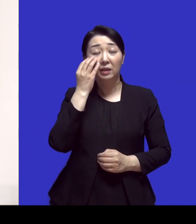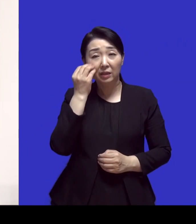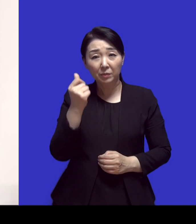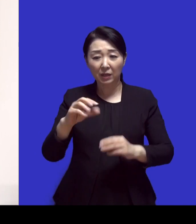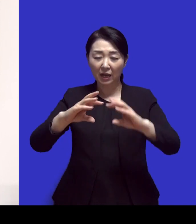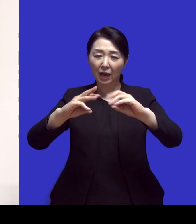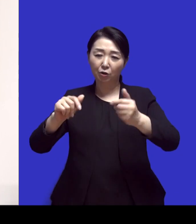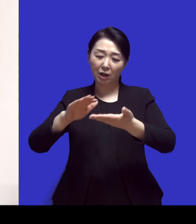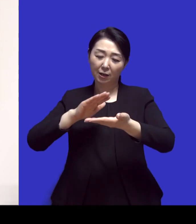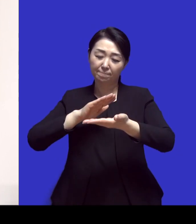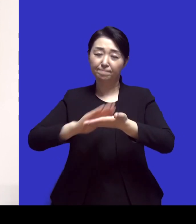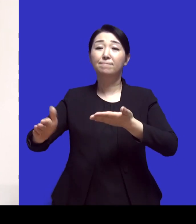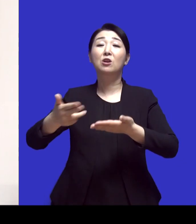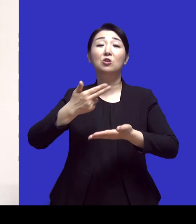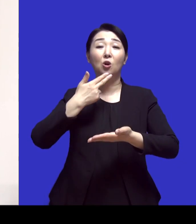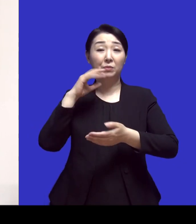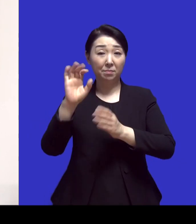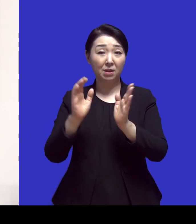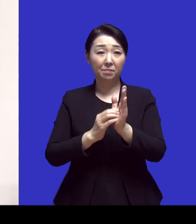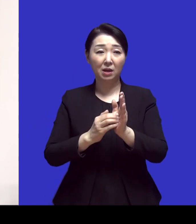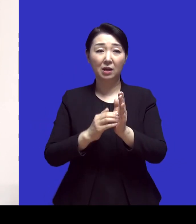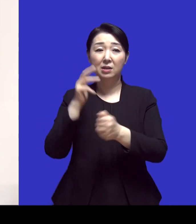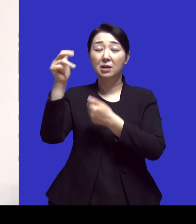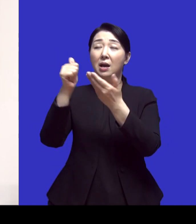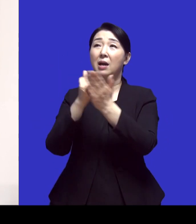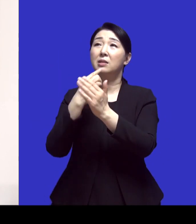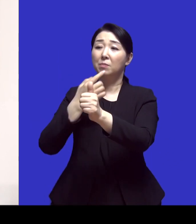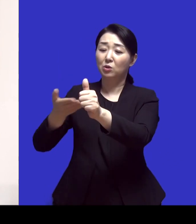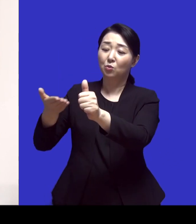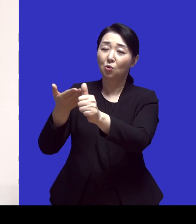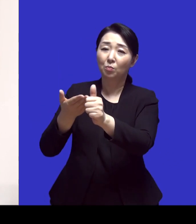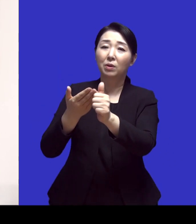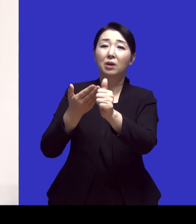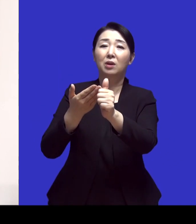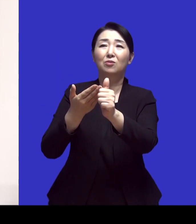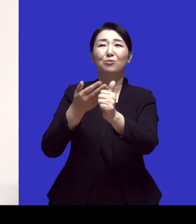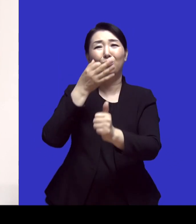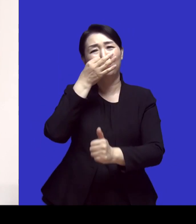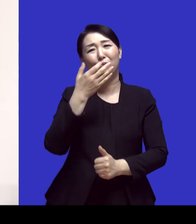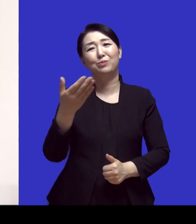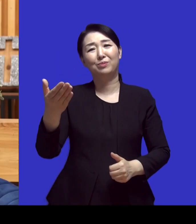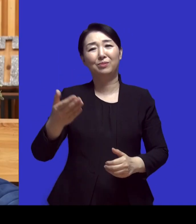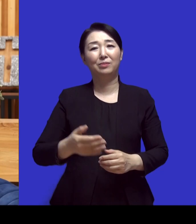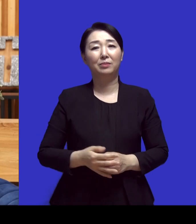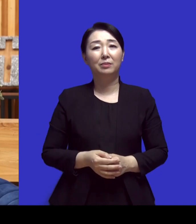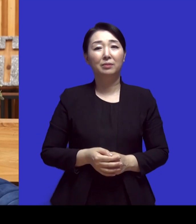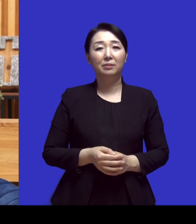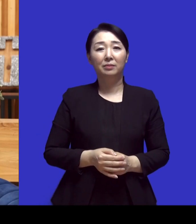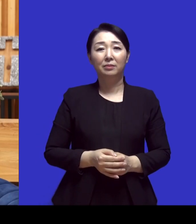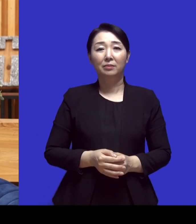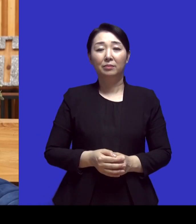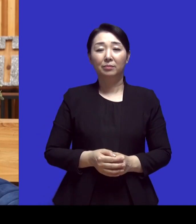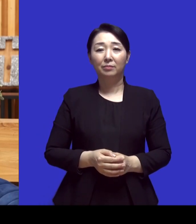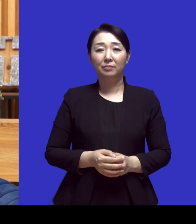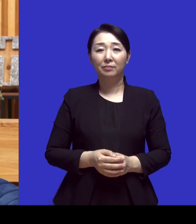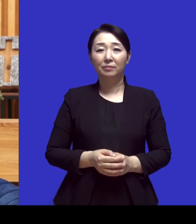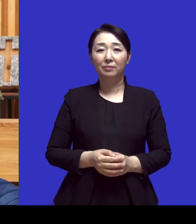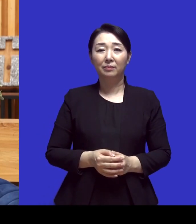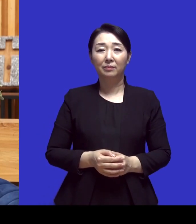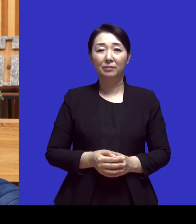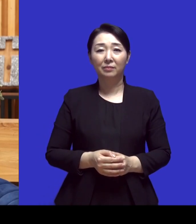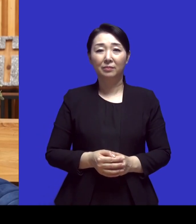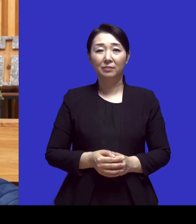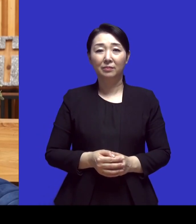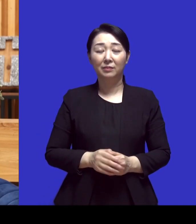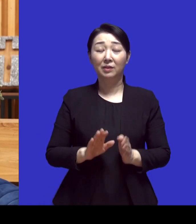않을 것이다 하나님만이 공급하시는 걸 보여주시는 거죠 그 즈음에 또